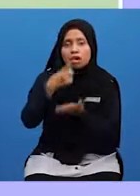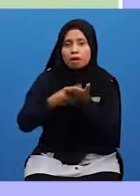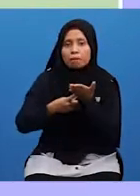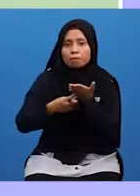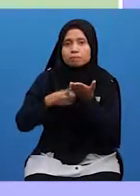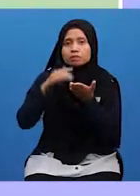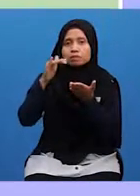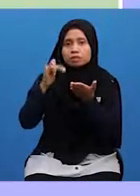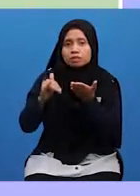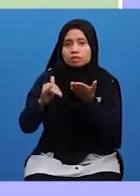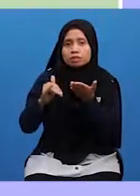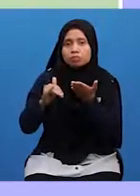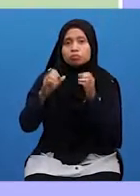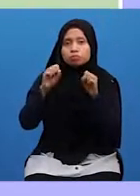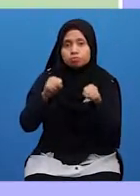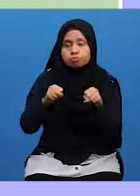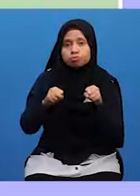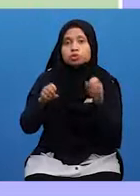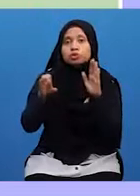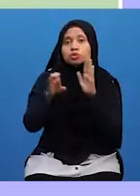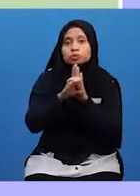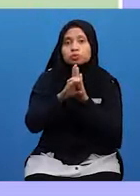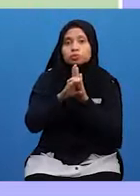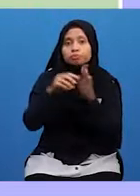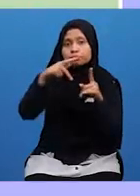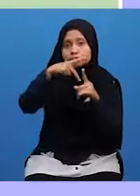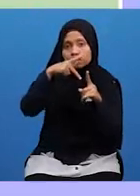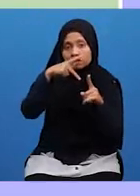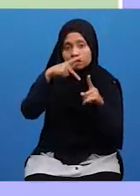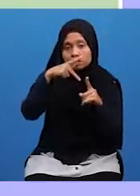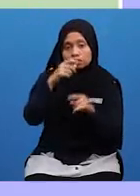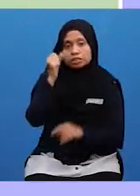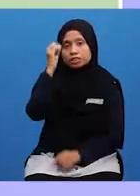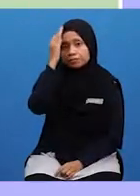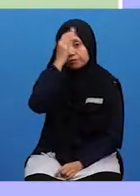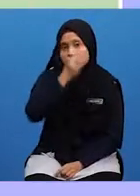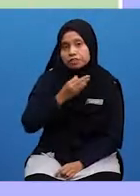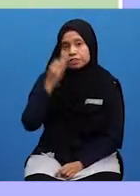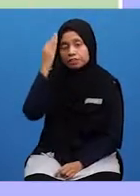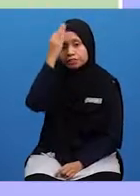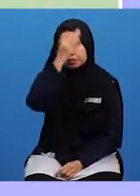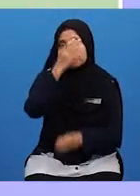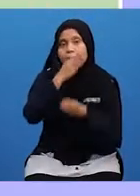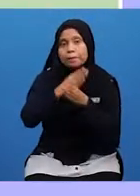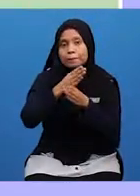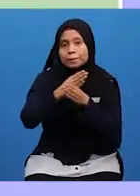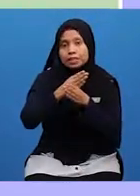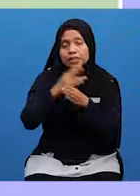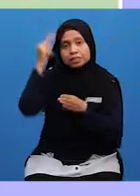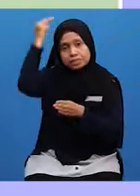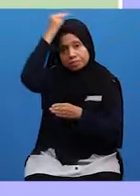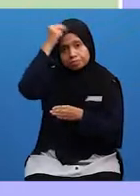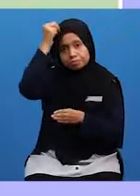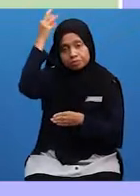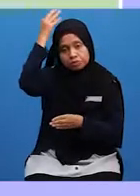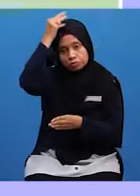tindakan yang boleh dicontohi Daripada sifat as-siddiq Nabi